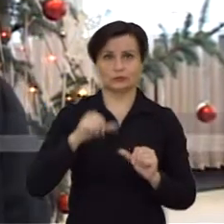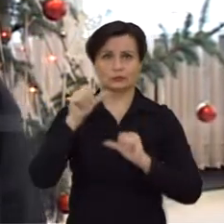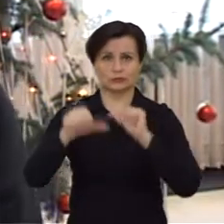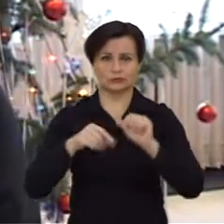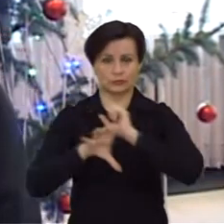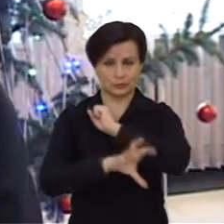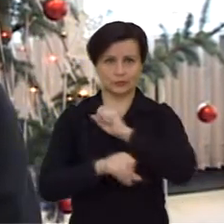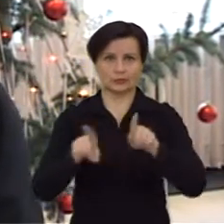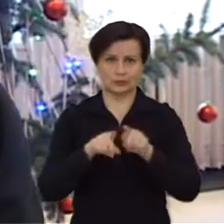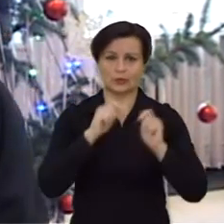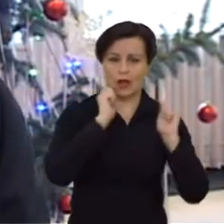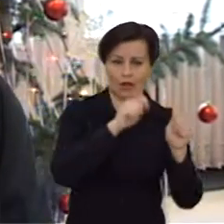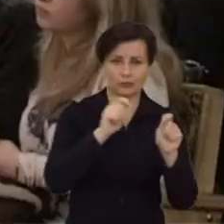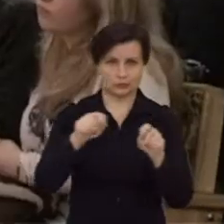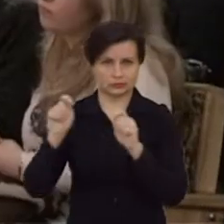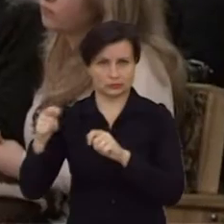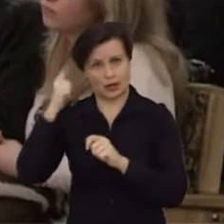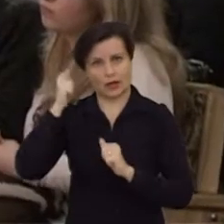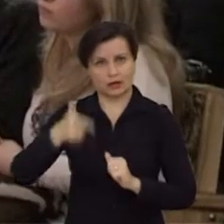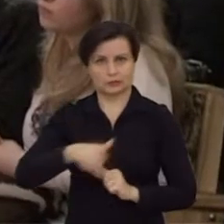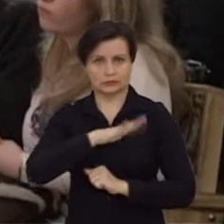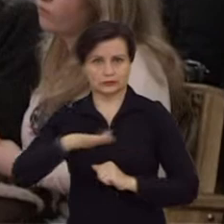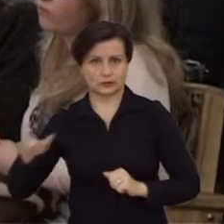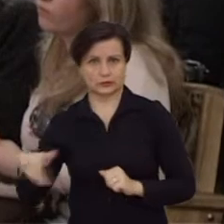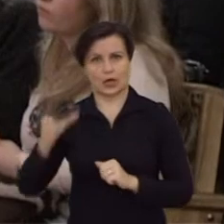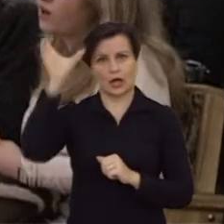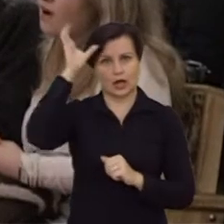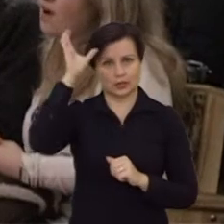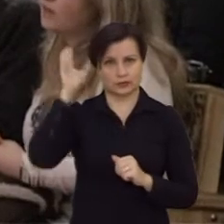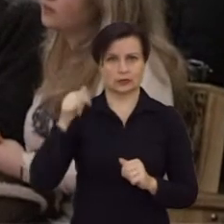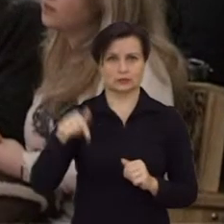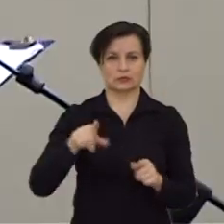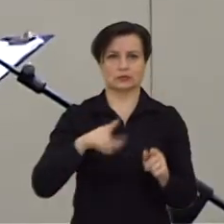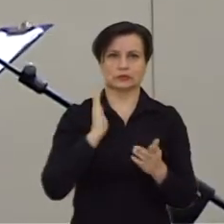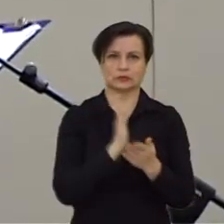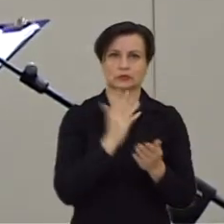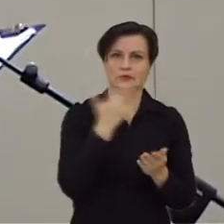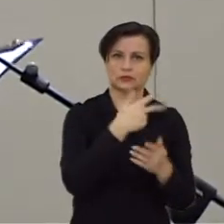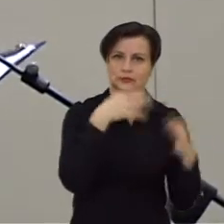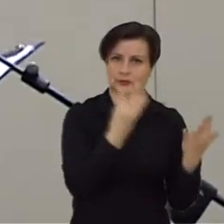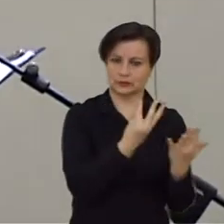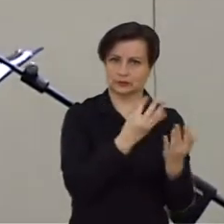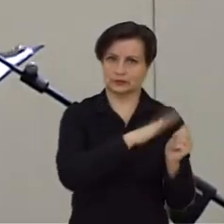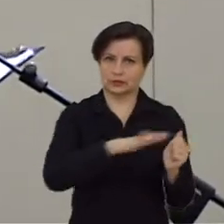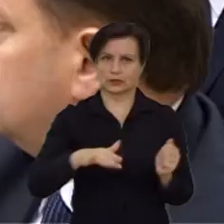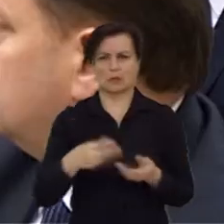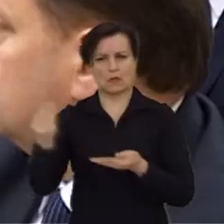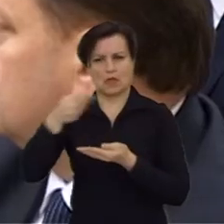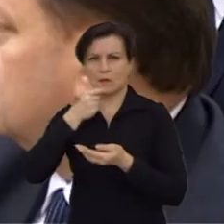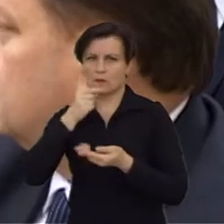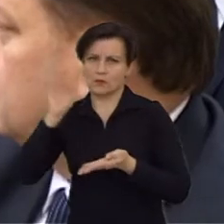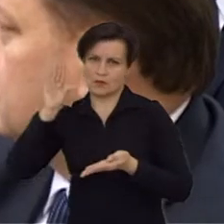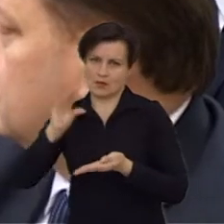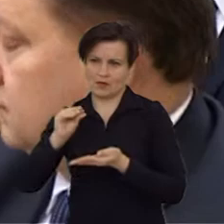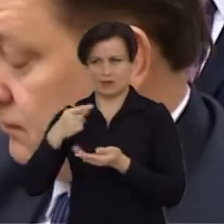pabaigojų mes apdovanosim gabiausius vaikus. Akademiniai srytį pasižymėjo 39 mūsų moksleiviai, meno truputį